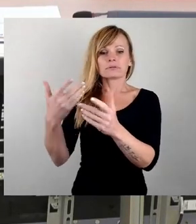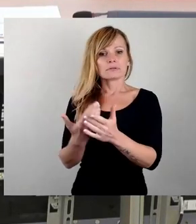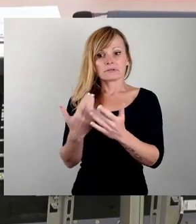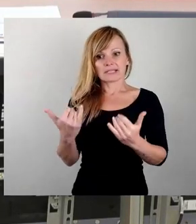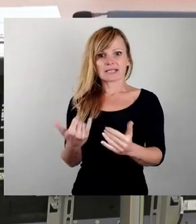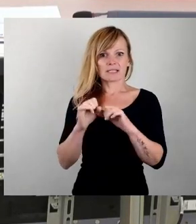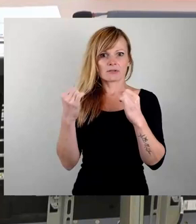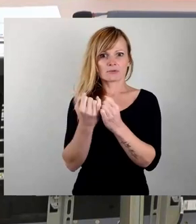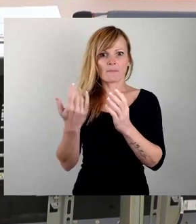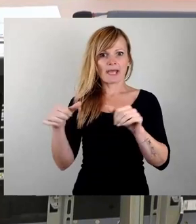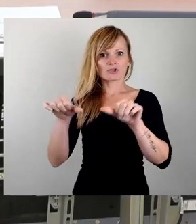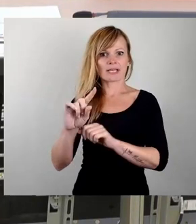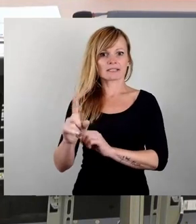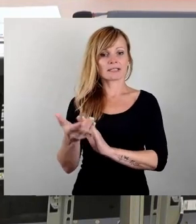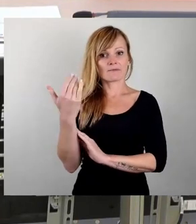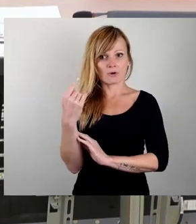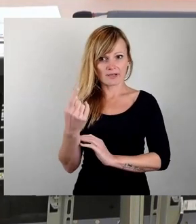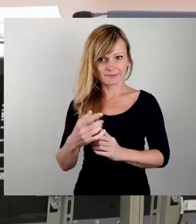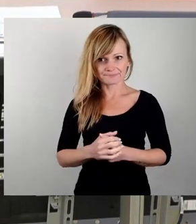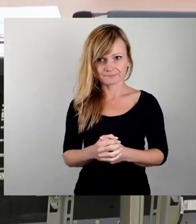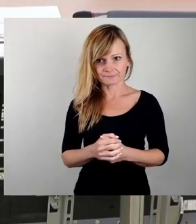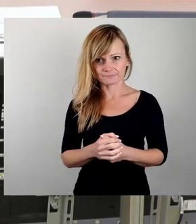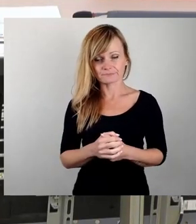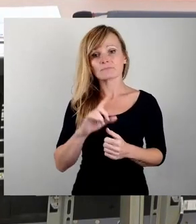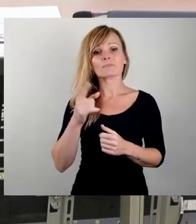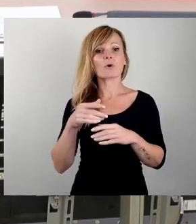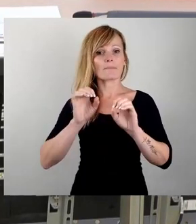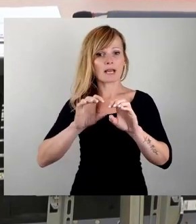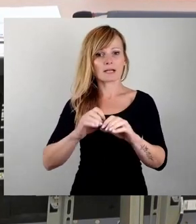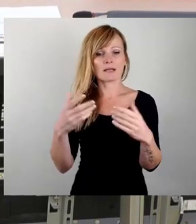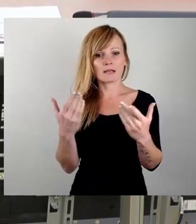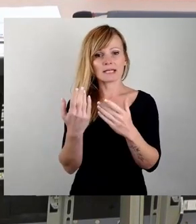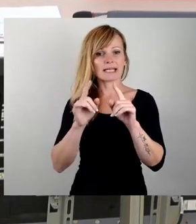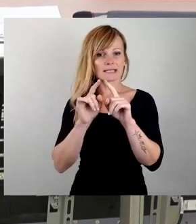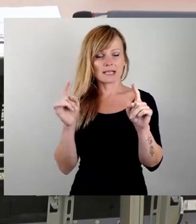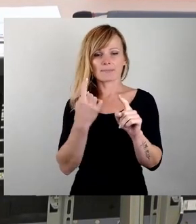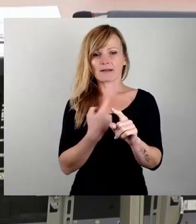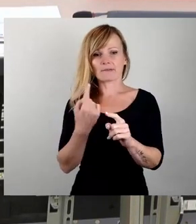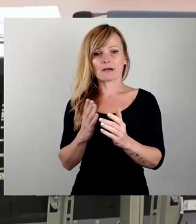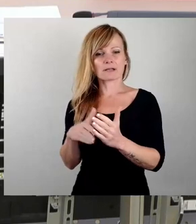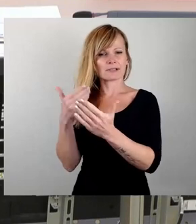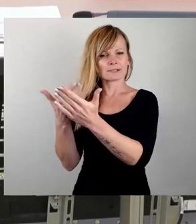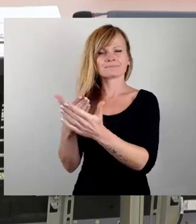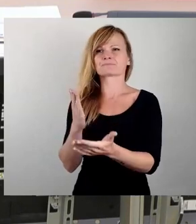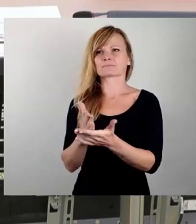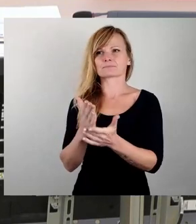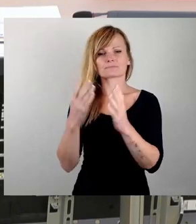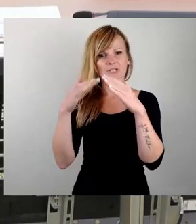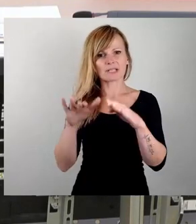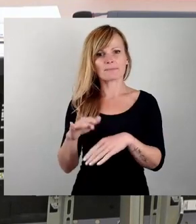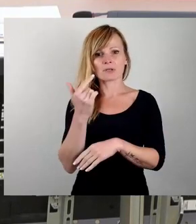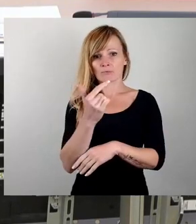Das will ich noch einmal gerne erklären. Das Thema ist von uns eingereicht worden bereits im September 2022,